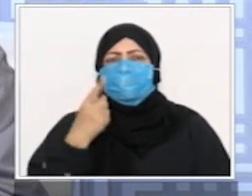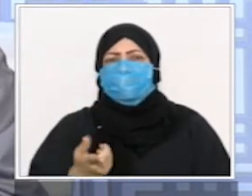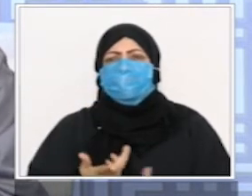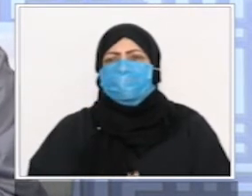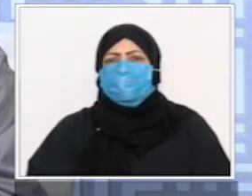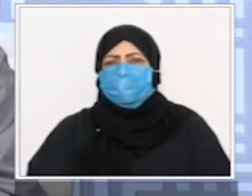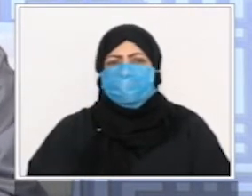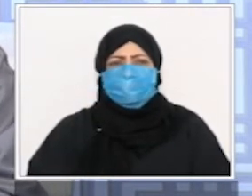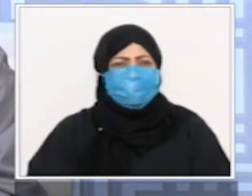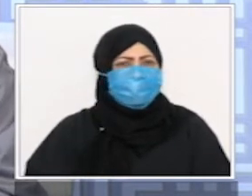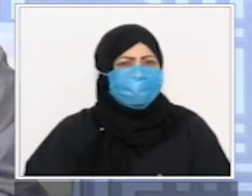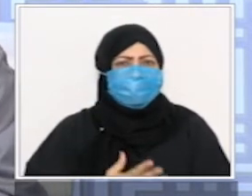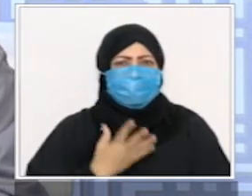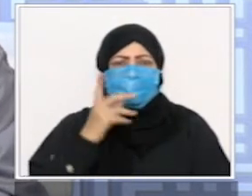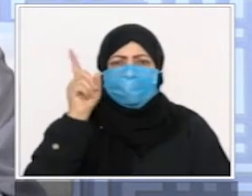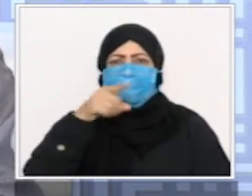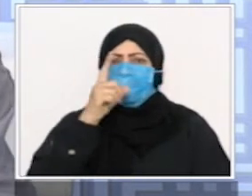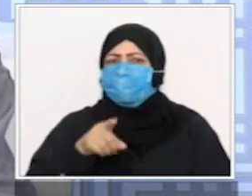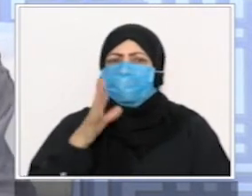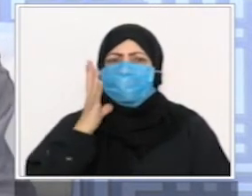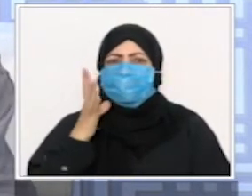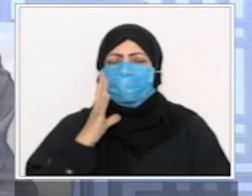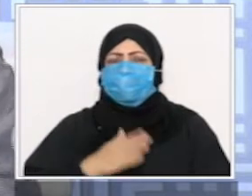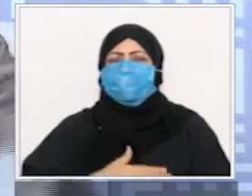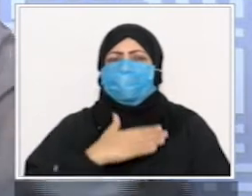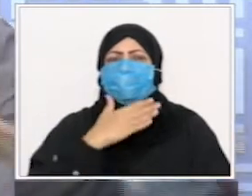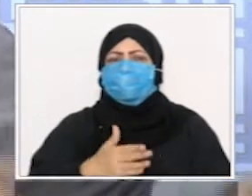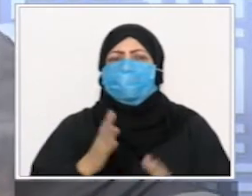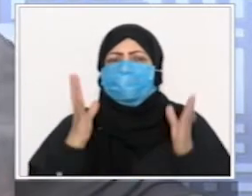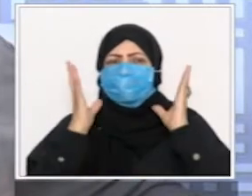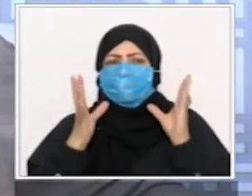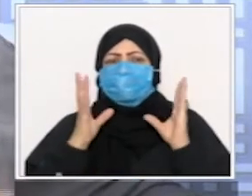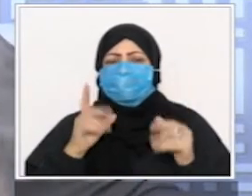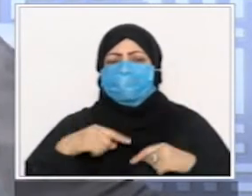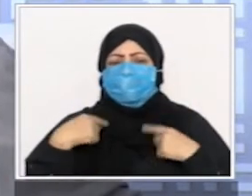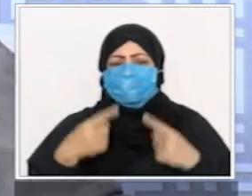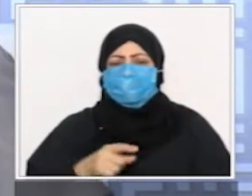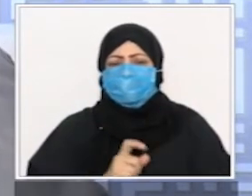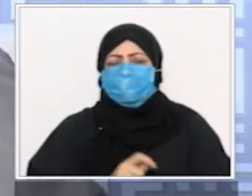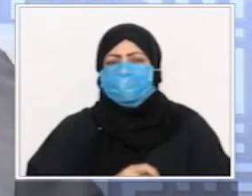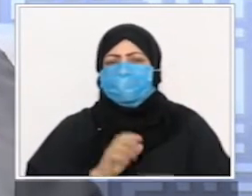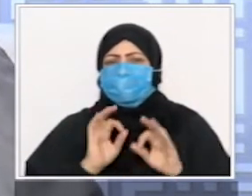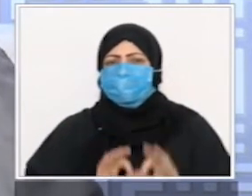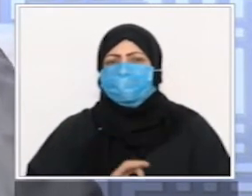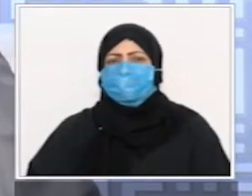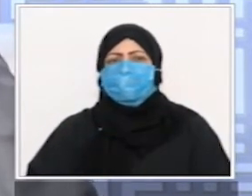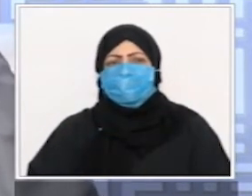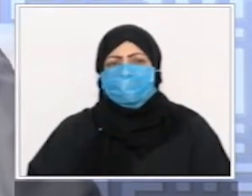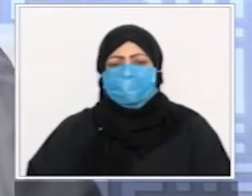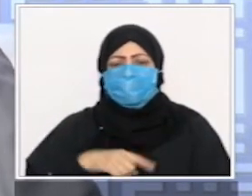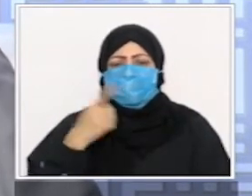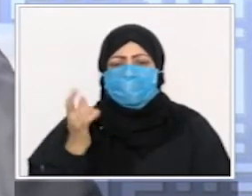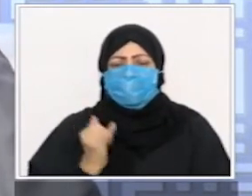أنت أخرت حتى الصلاة أخرتها من الوقت الاختياري إلى الوقت الضروري لأن الوقت الاختياري من طلوع الفجر